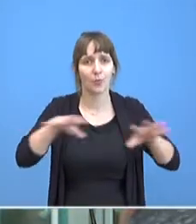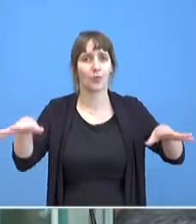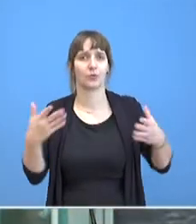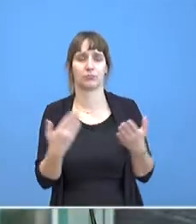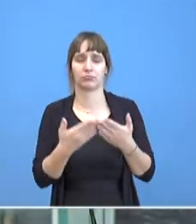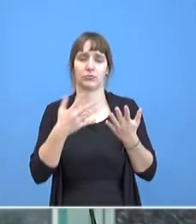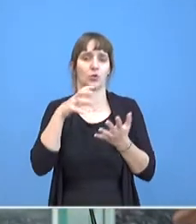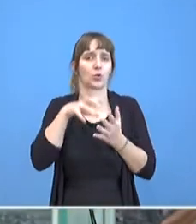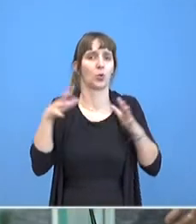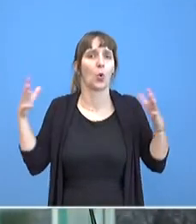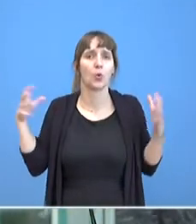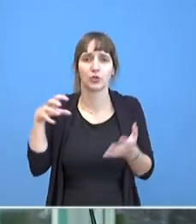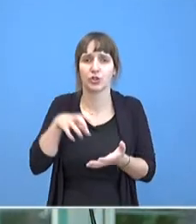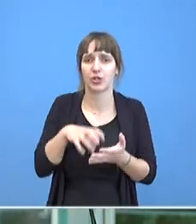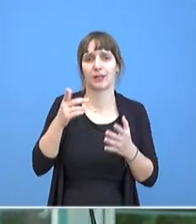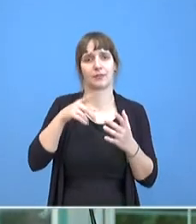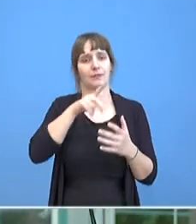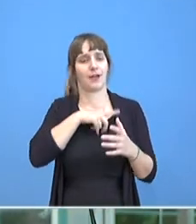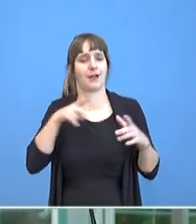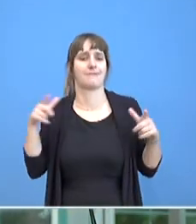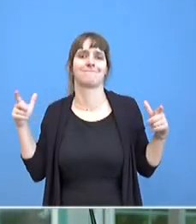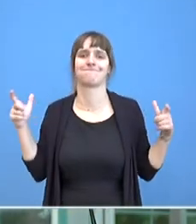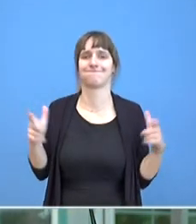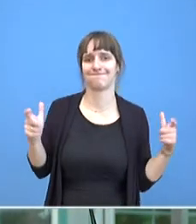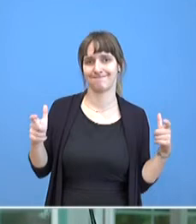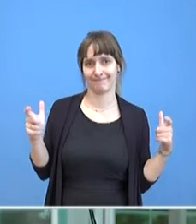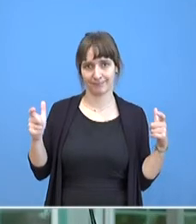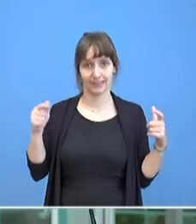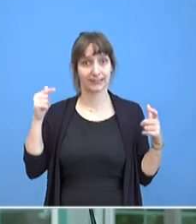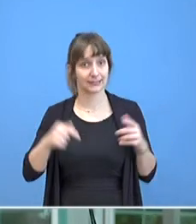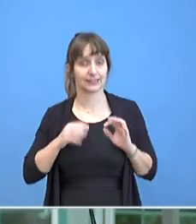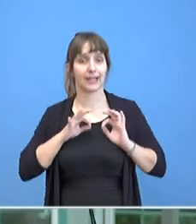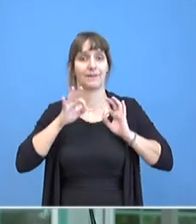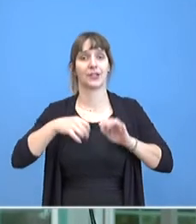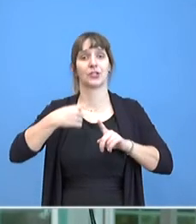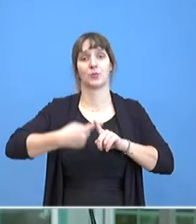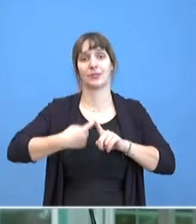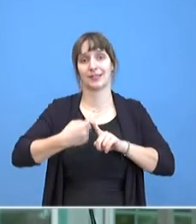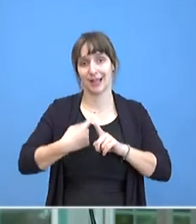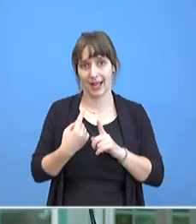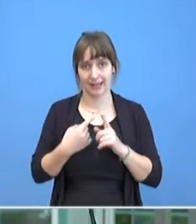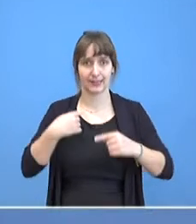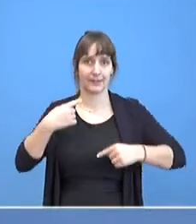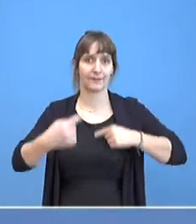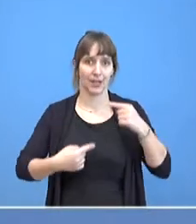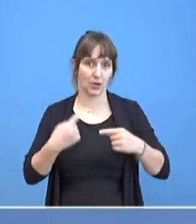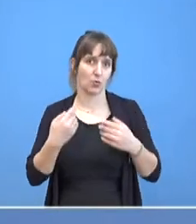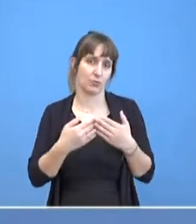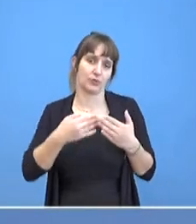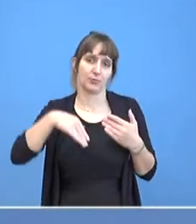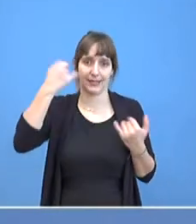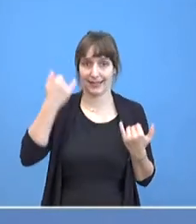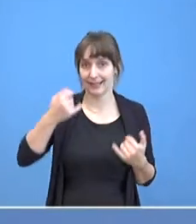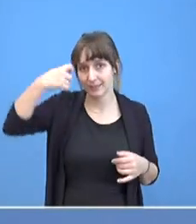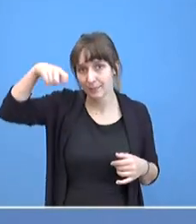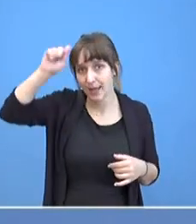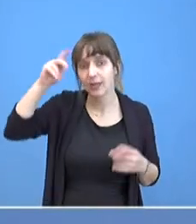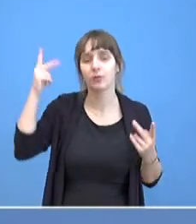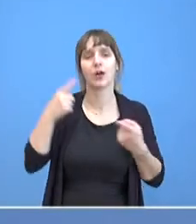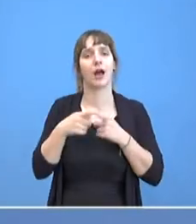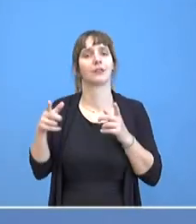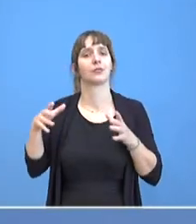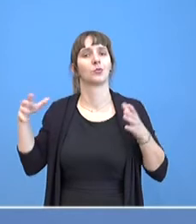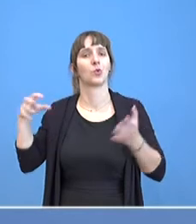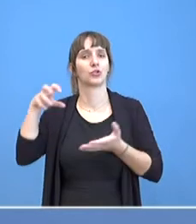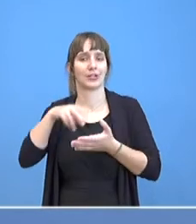in einem Ballungsraum, die Entwicklung der Infektionszahlen so ist, wie wir sie in Berlin oder auch anderen Großstädten sehen,